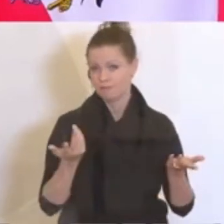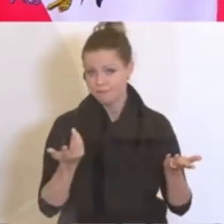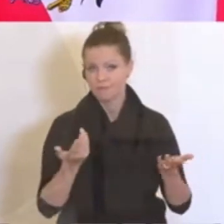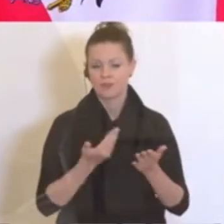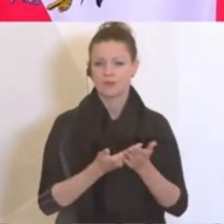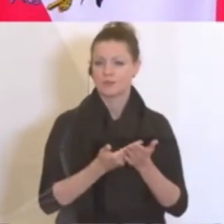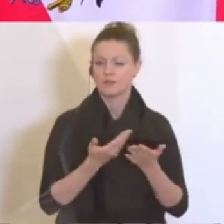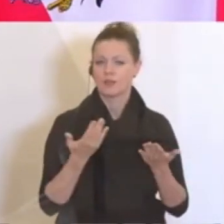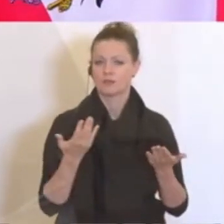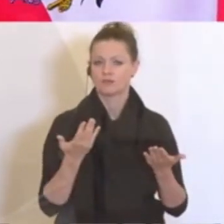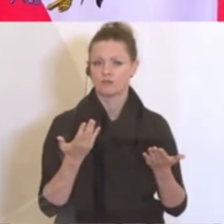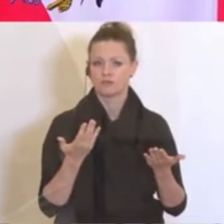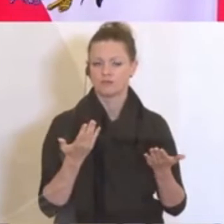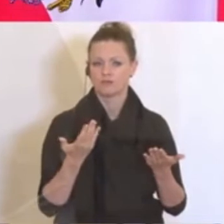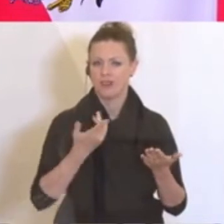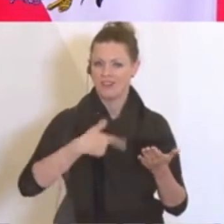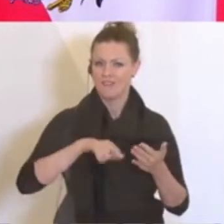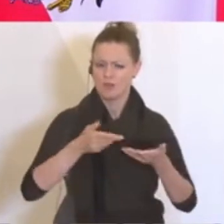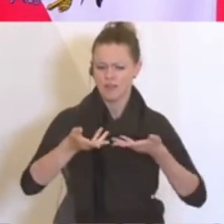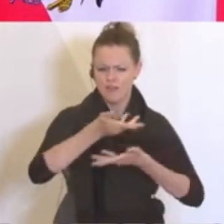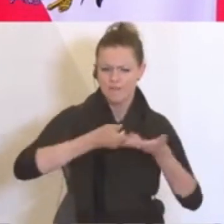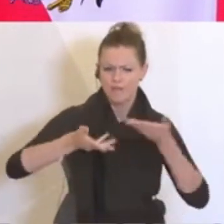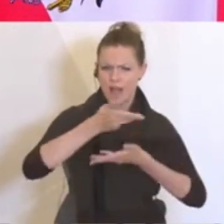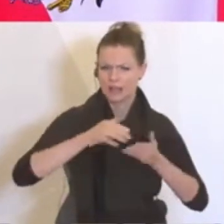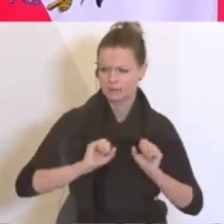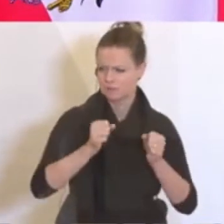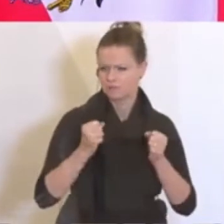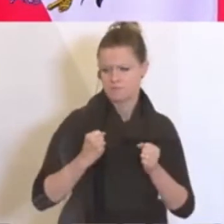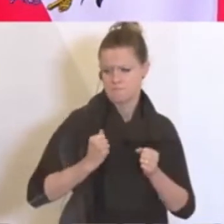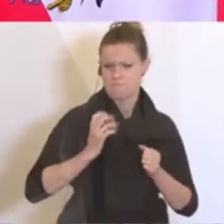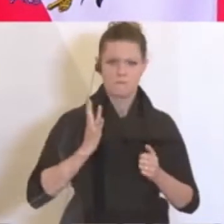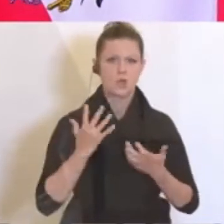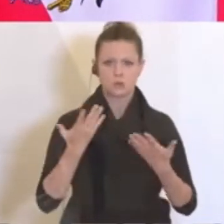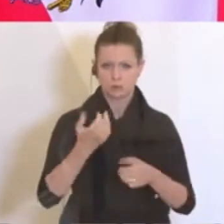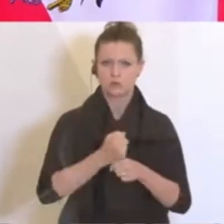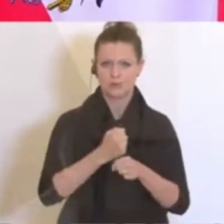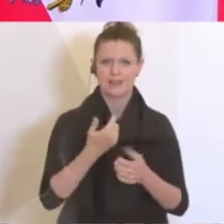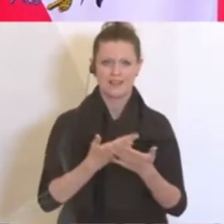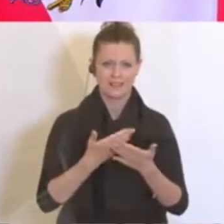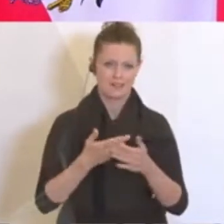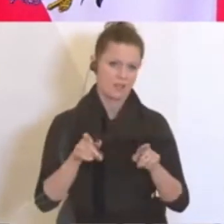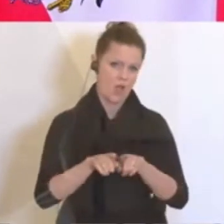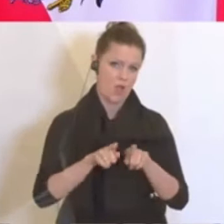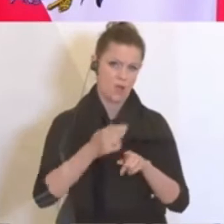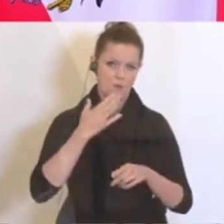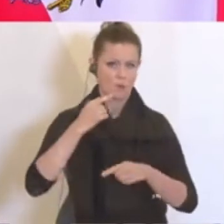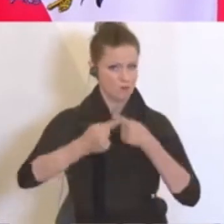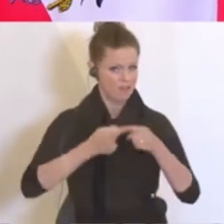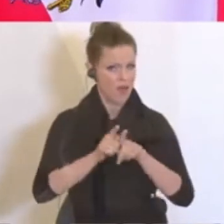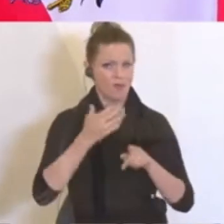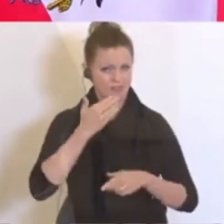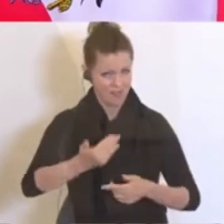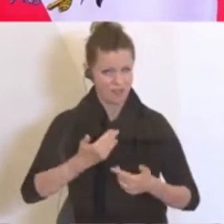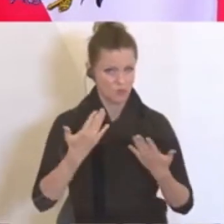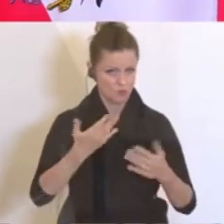eine sozusagen Verhandlungsaktion der letzten Tage. Und auch dafür möchte ich umgekehrt danken.